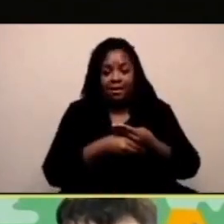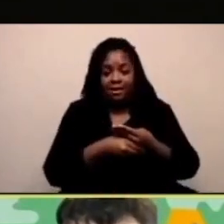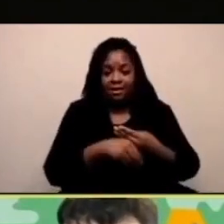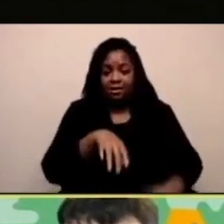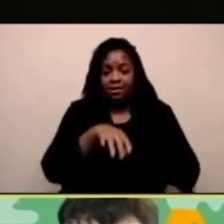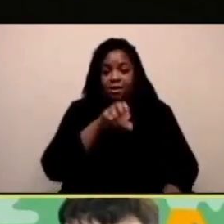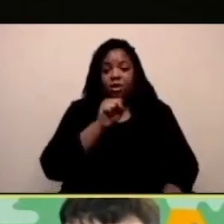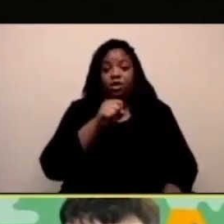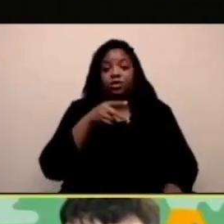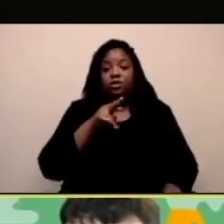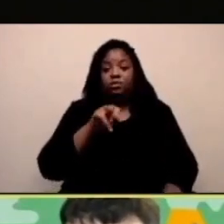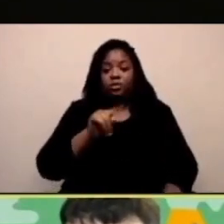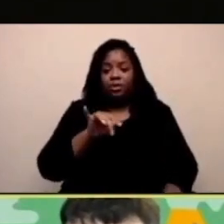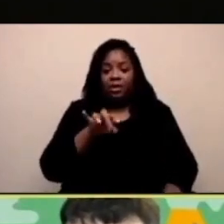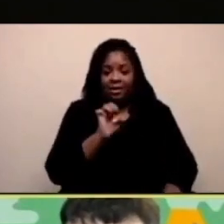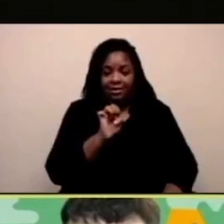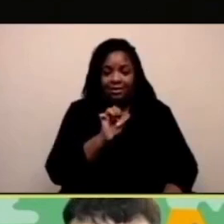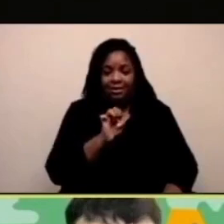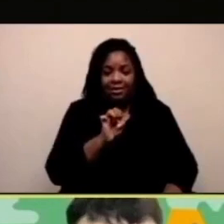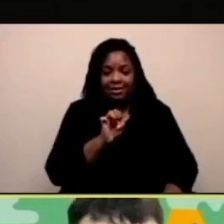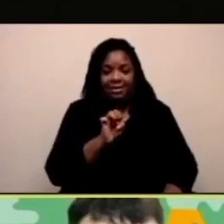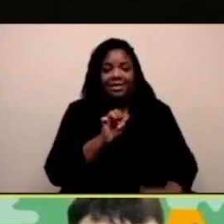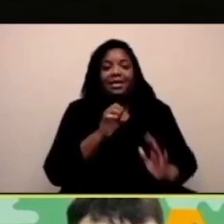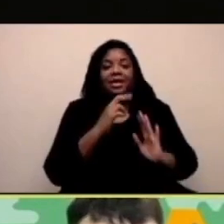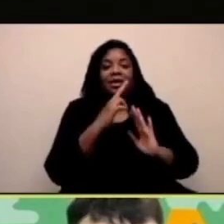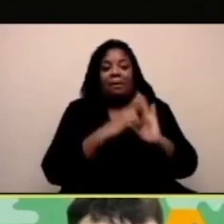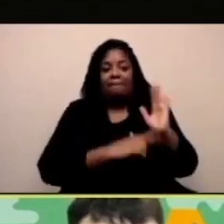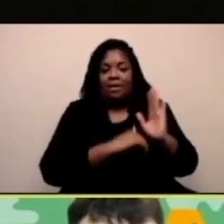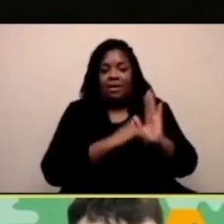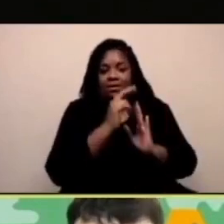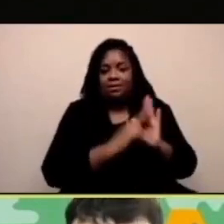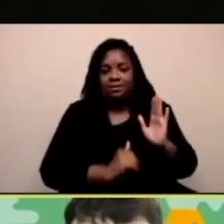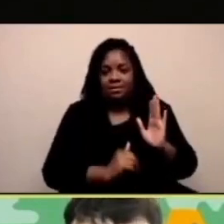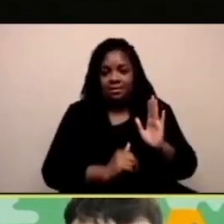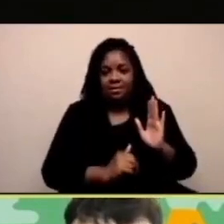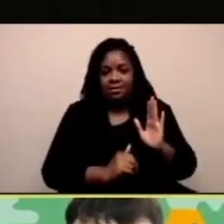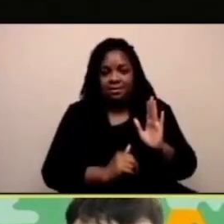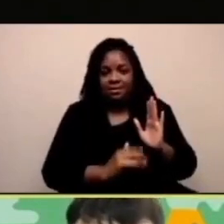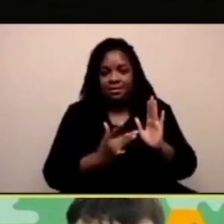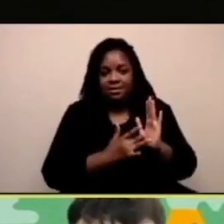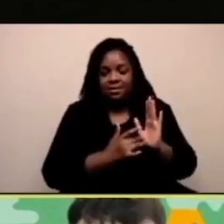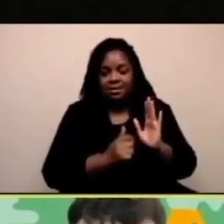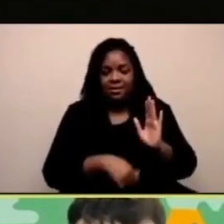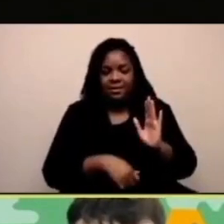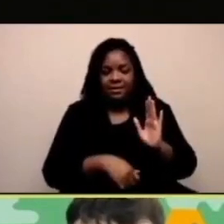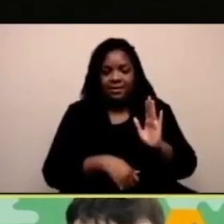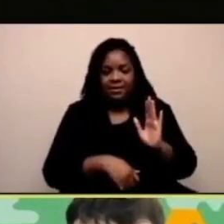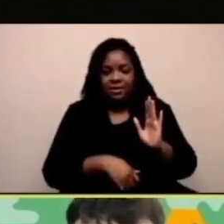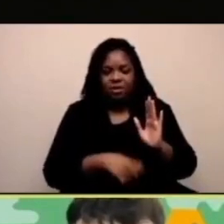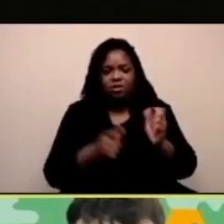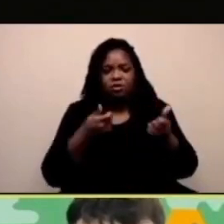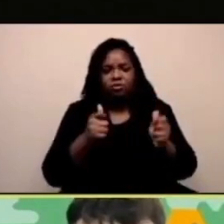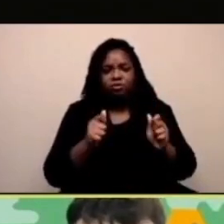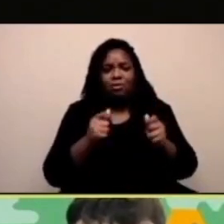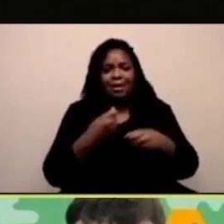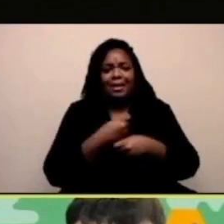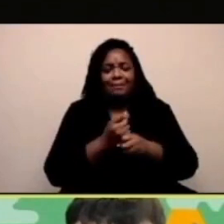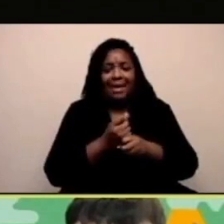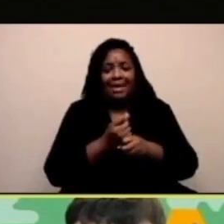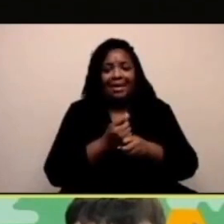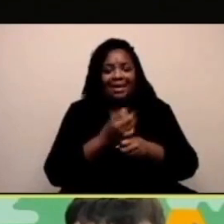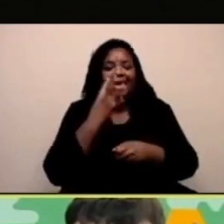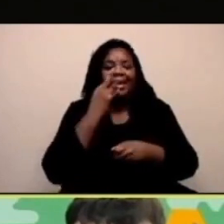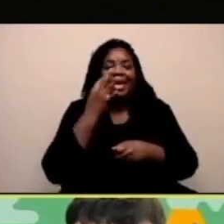Facciamo un altro esempio, l'altra parte del travestimento, vediamo un po',